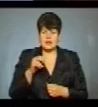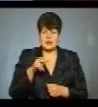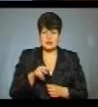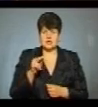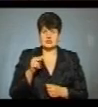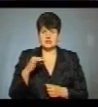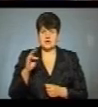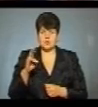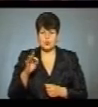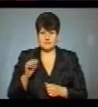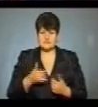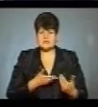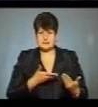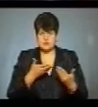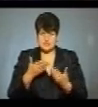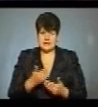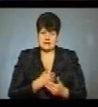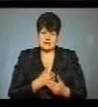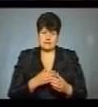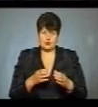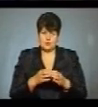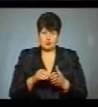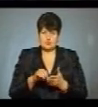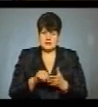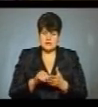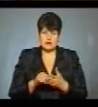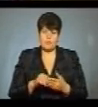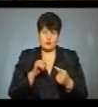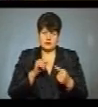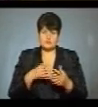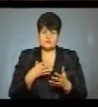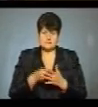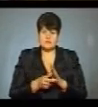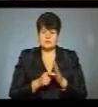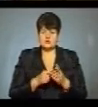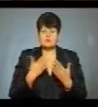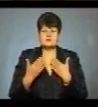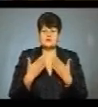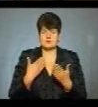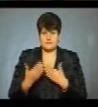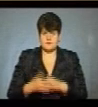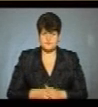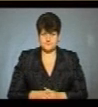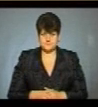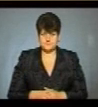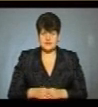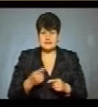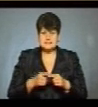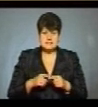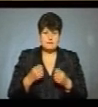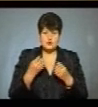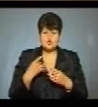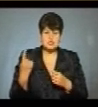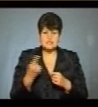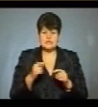Чайковська. Вона запросила ініціативну групу учасників протесту до свого кабінету, щоб поспілкуватися. «Це просто єдина